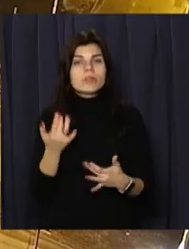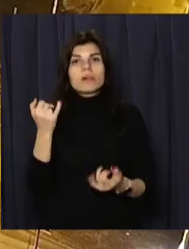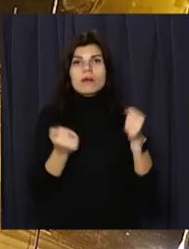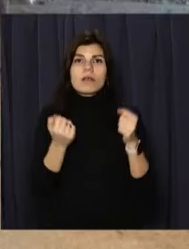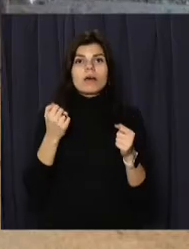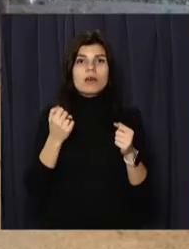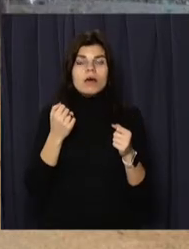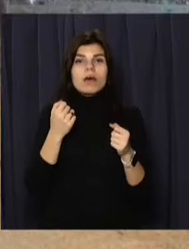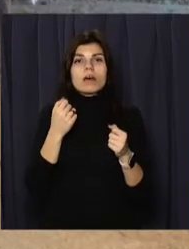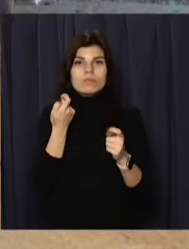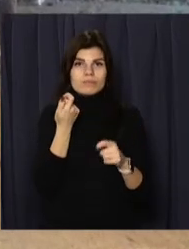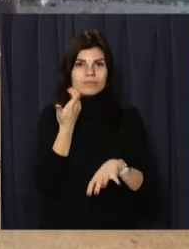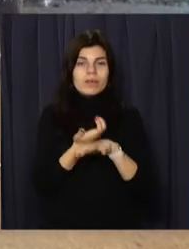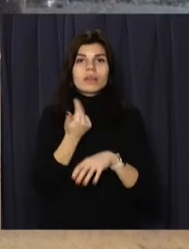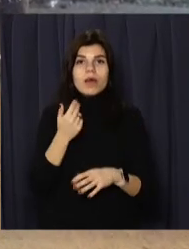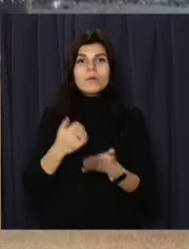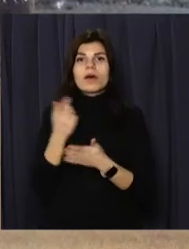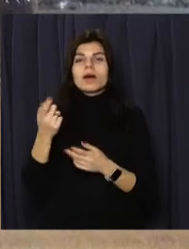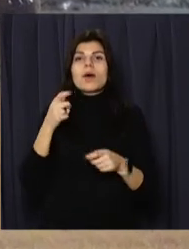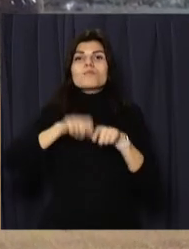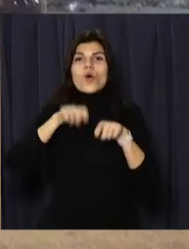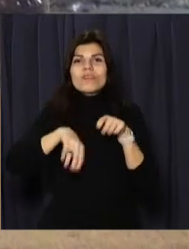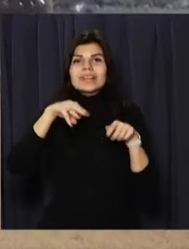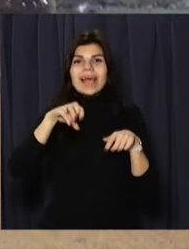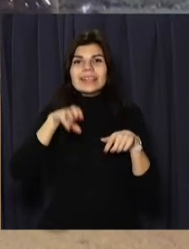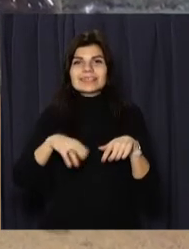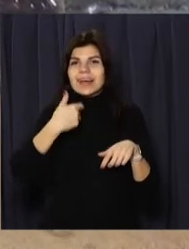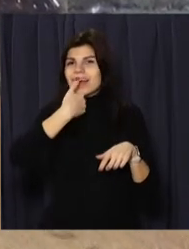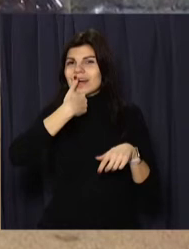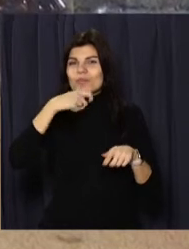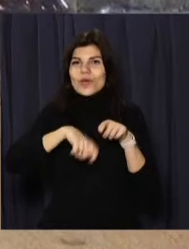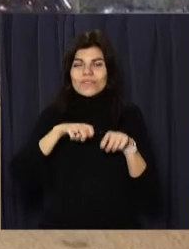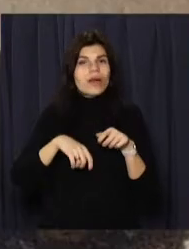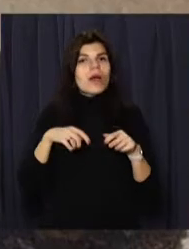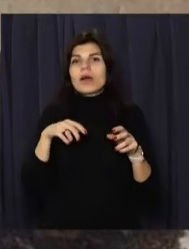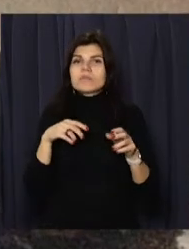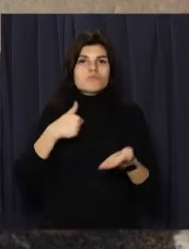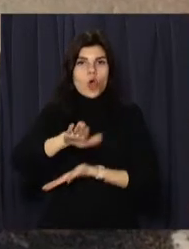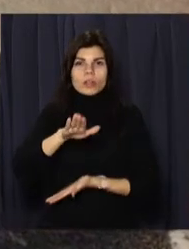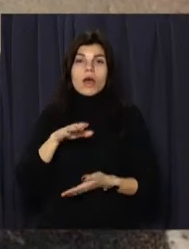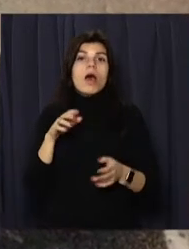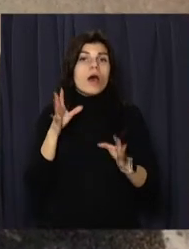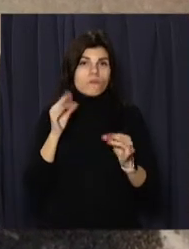тримався на ногах. Тест на драгері водій відмовився проходити. В ДТП ніхто не постраждав.